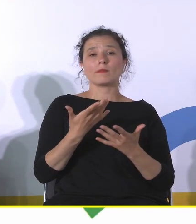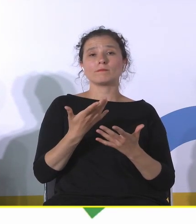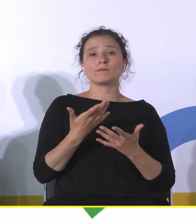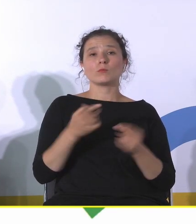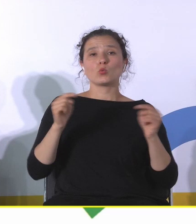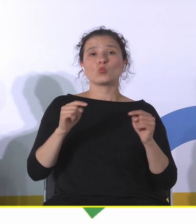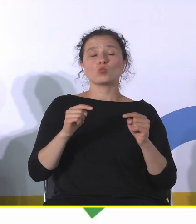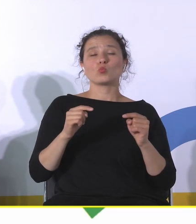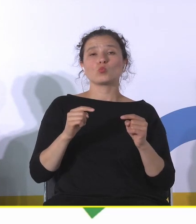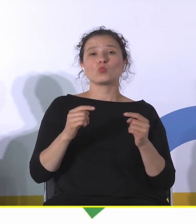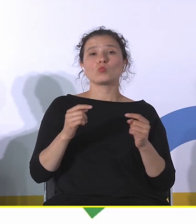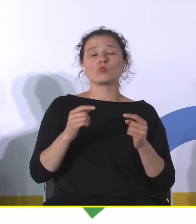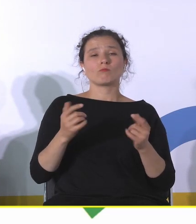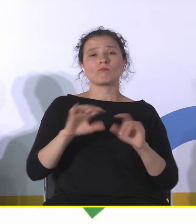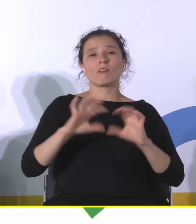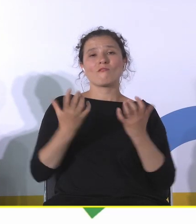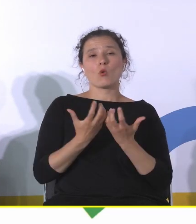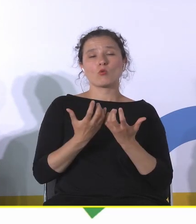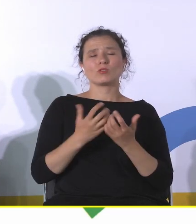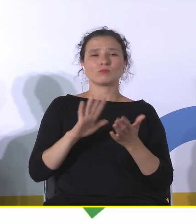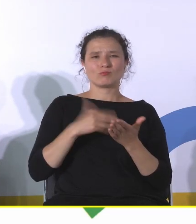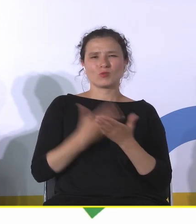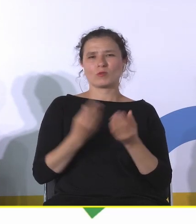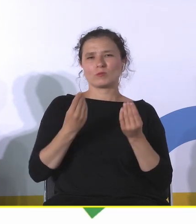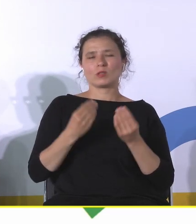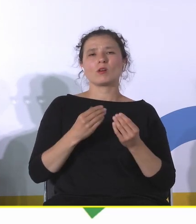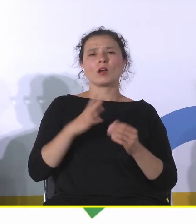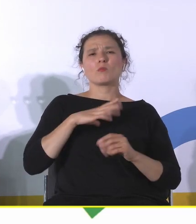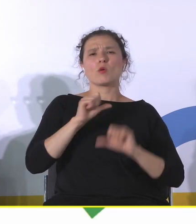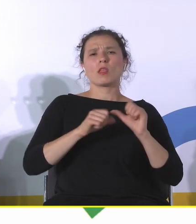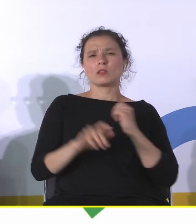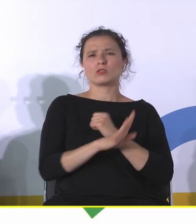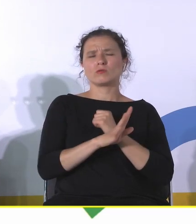doskonałym tego przykładem, gdzie mieliśmy lata dziewięćdziesiąte, gdzie wydawało się, że